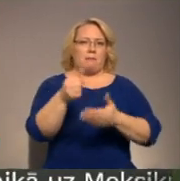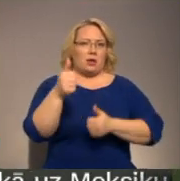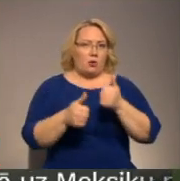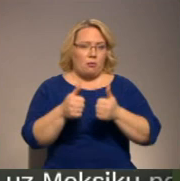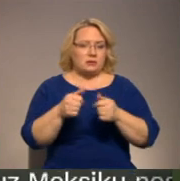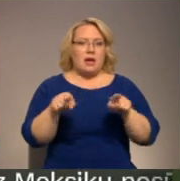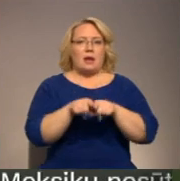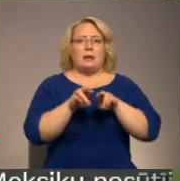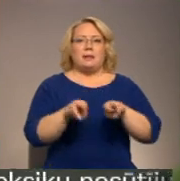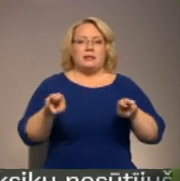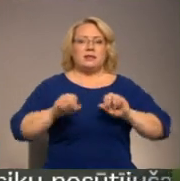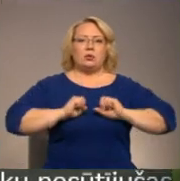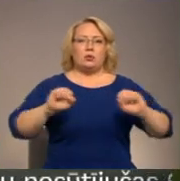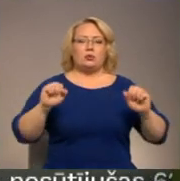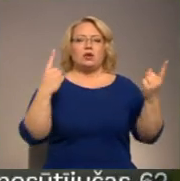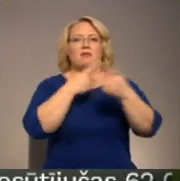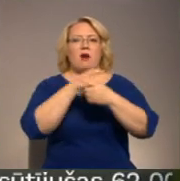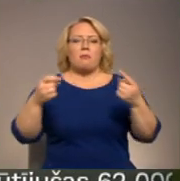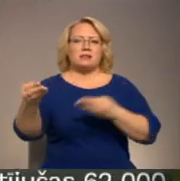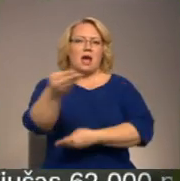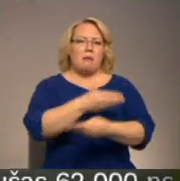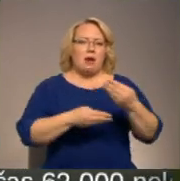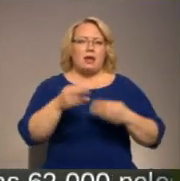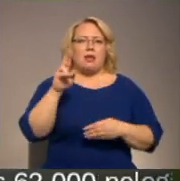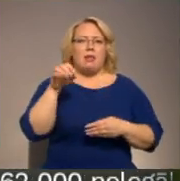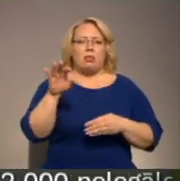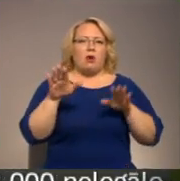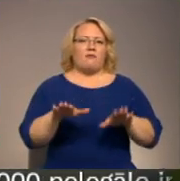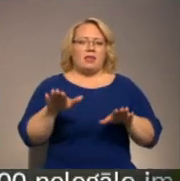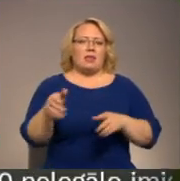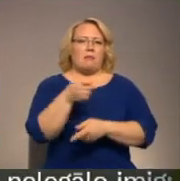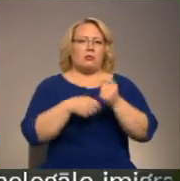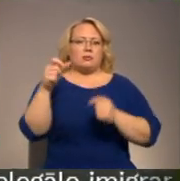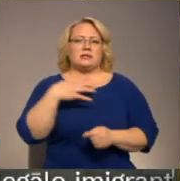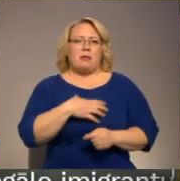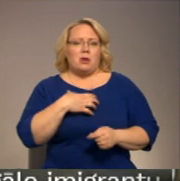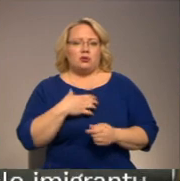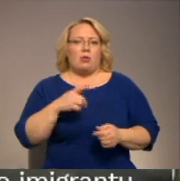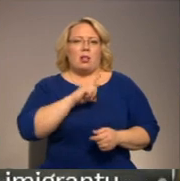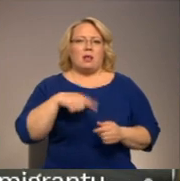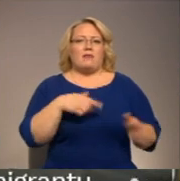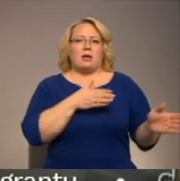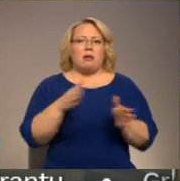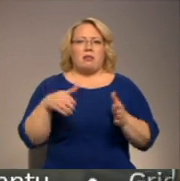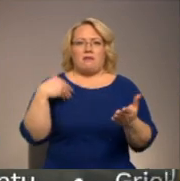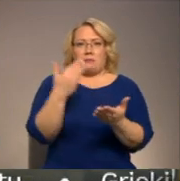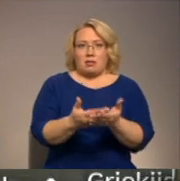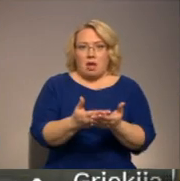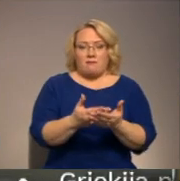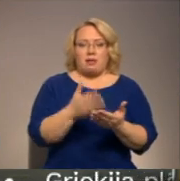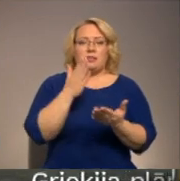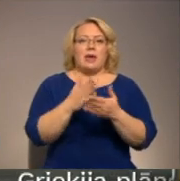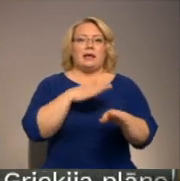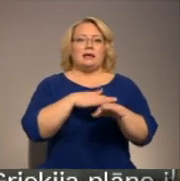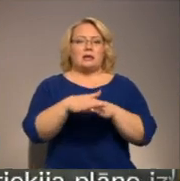ministrija nodrošina informācijas apmaiņu ar NATO un vietējiem uzņēmējiem par to, kas nepieciešams un ko Latvija ir gatava piedāvāt. Tiek